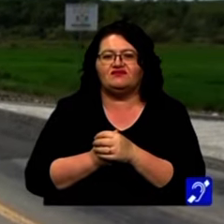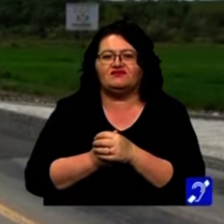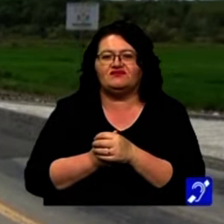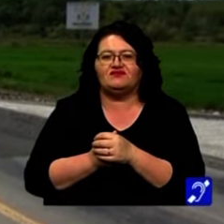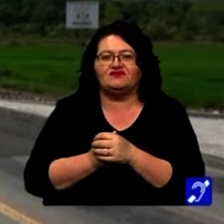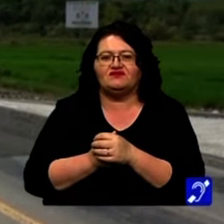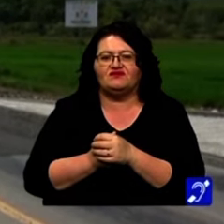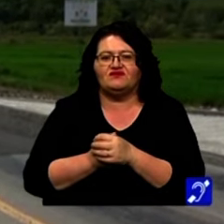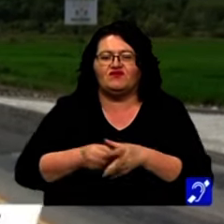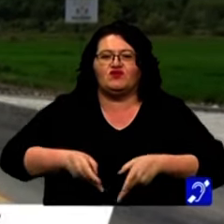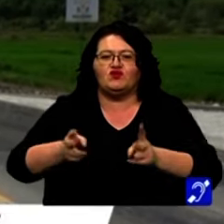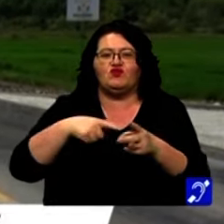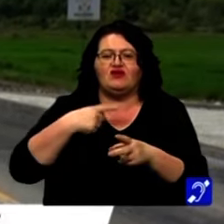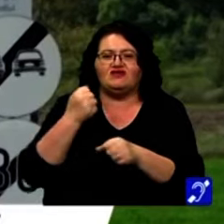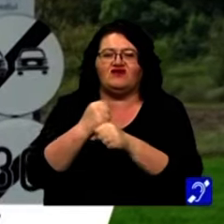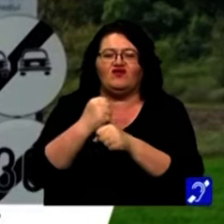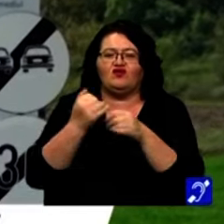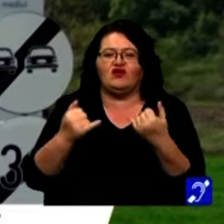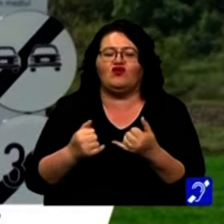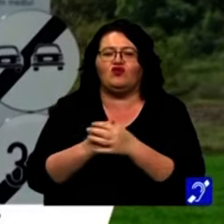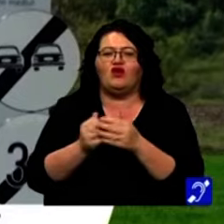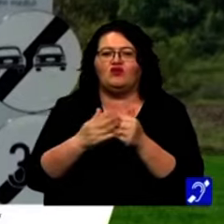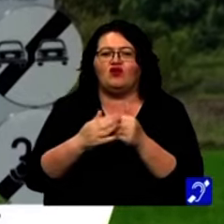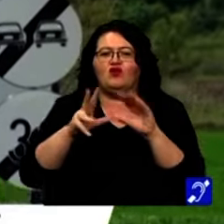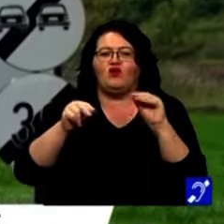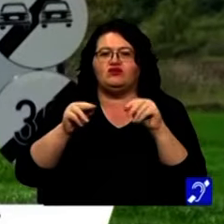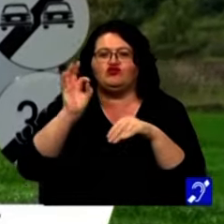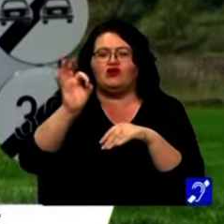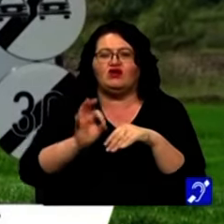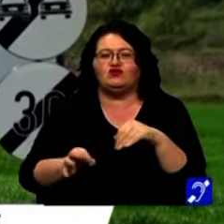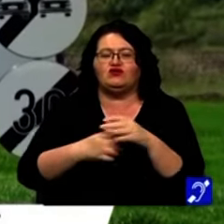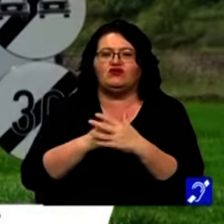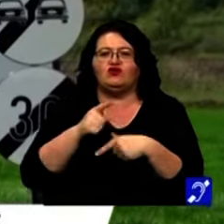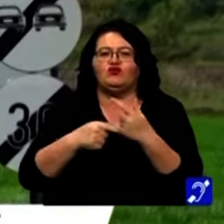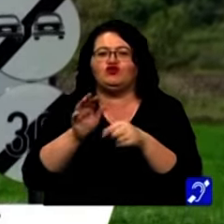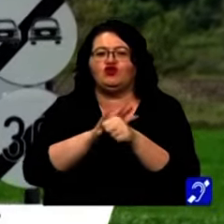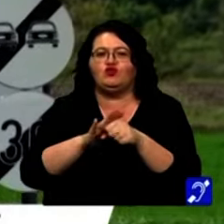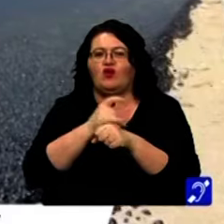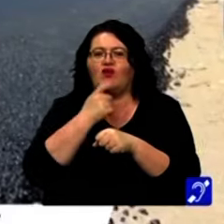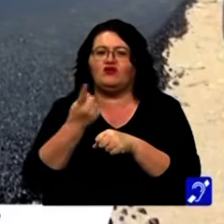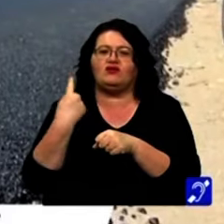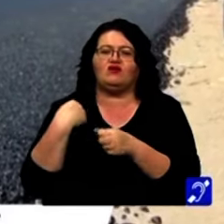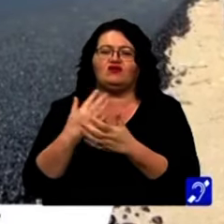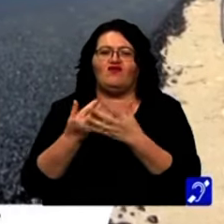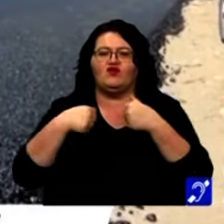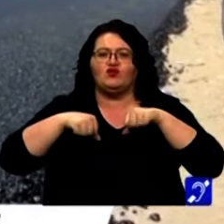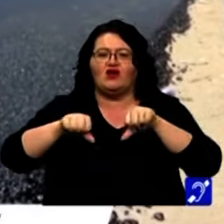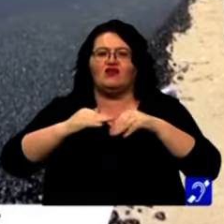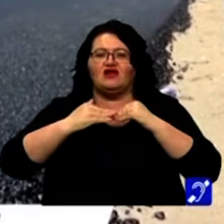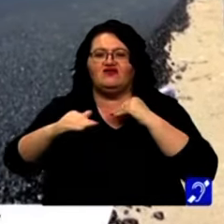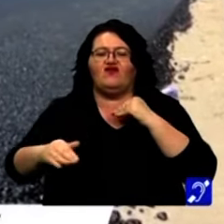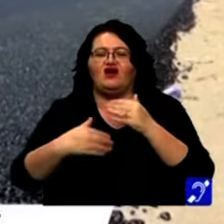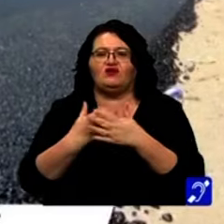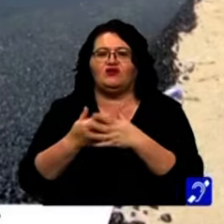Drumul Județean 581 După ce întoamnă anului trecut a fost turnat asfaltul pe